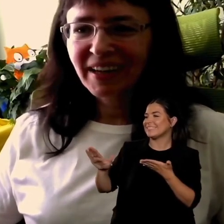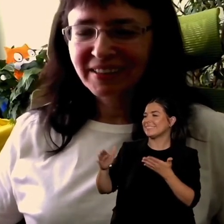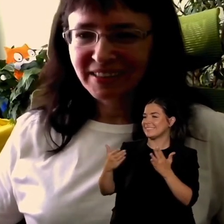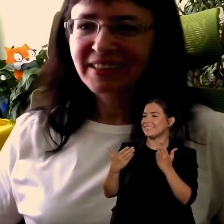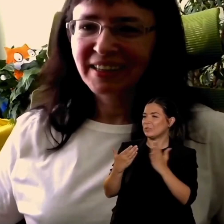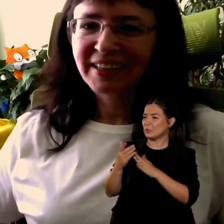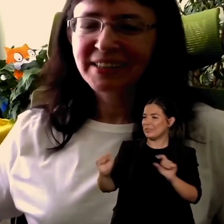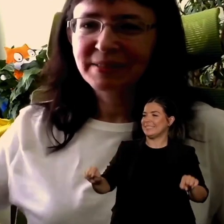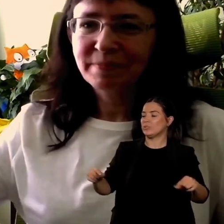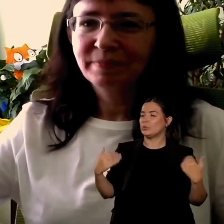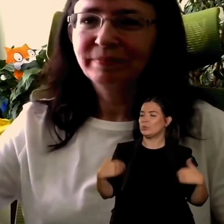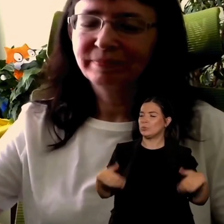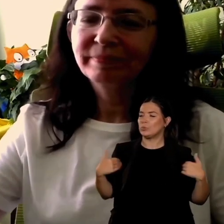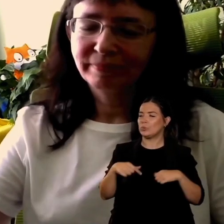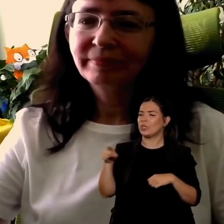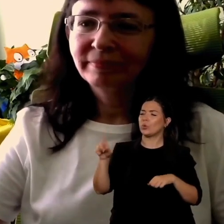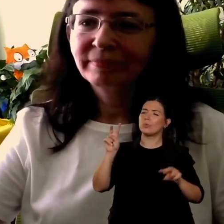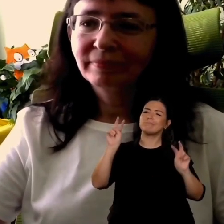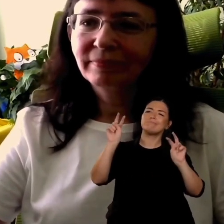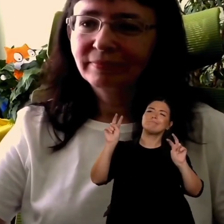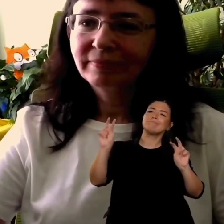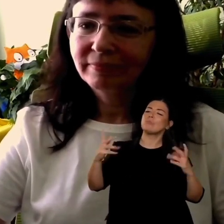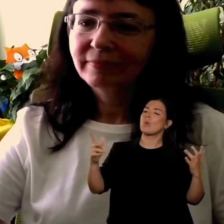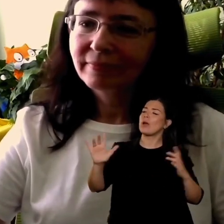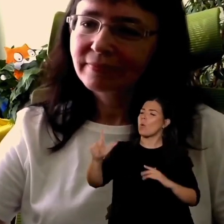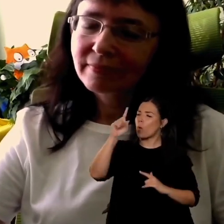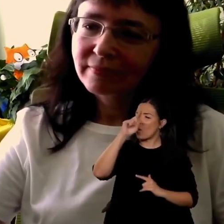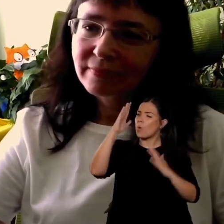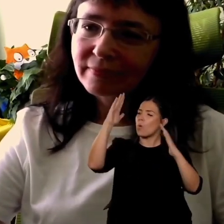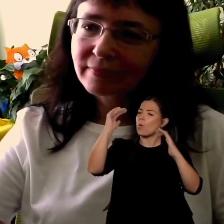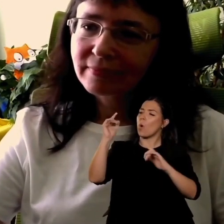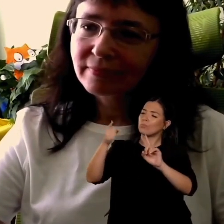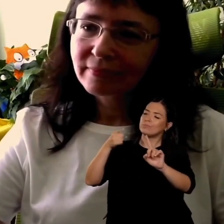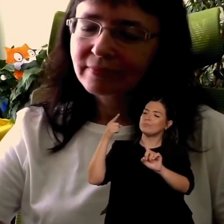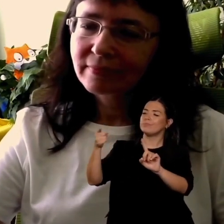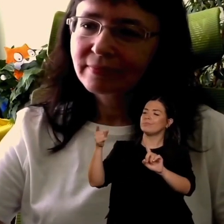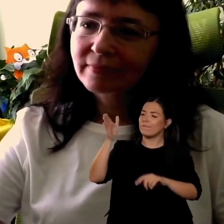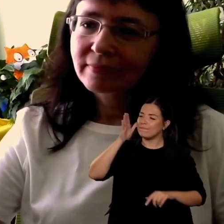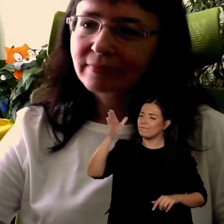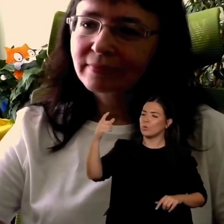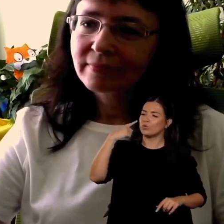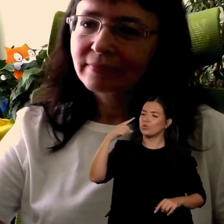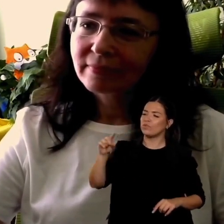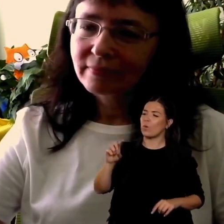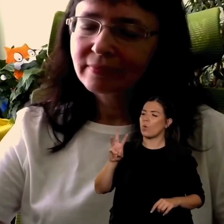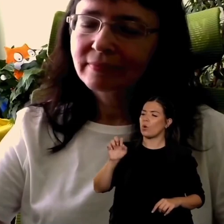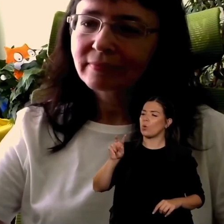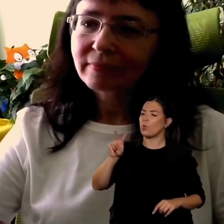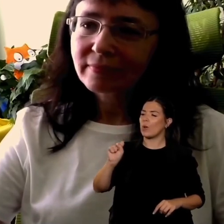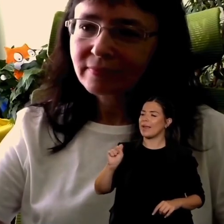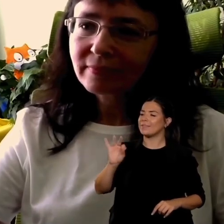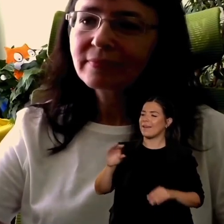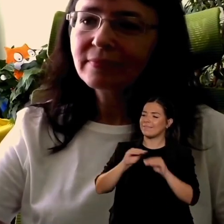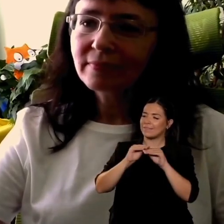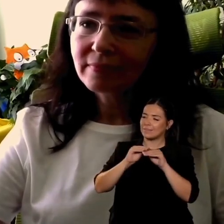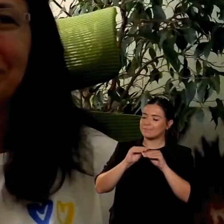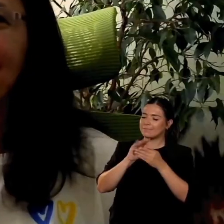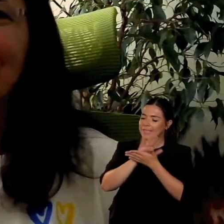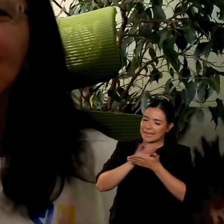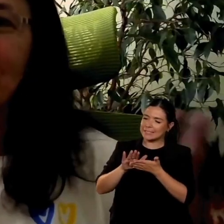il mio sogno sarebbe poter organizzare qualcosa in linea